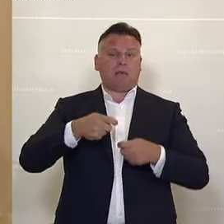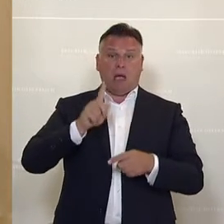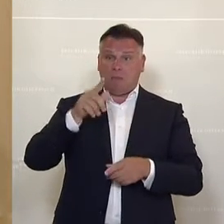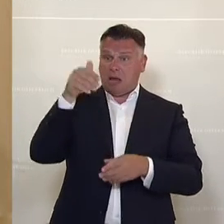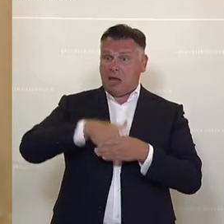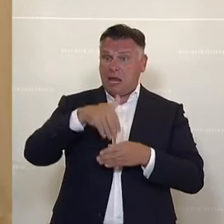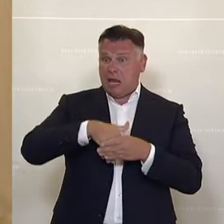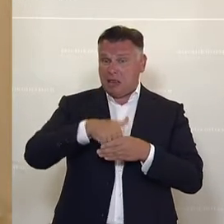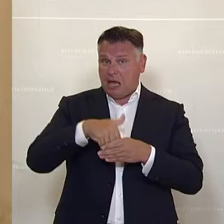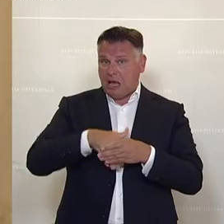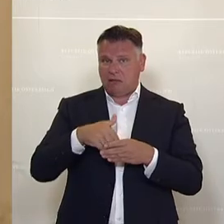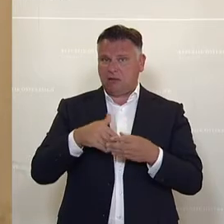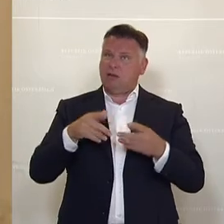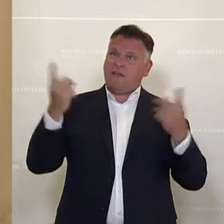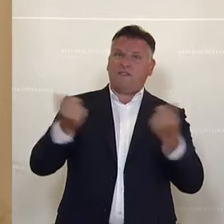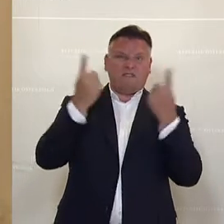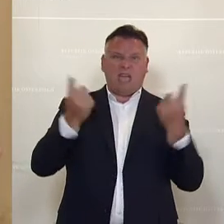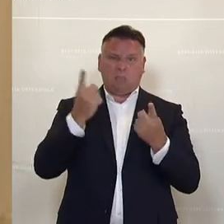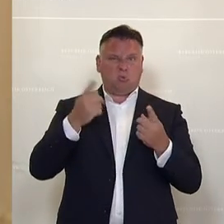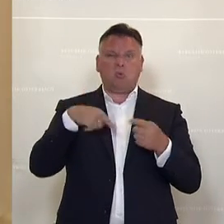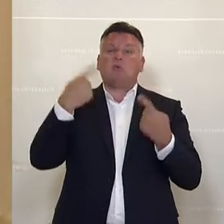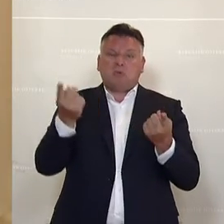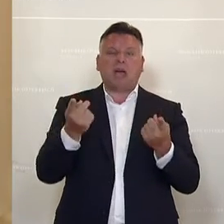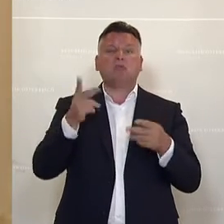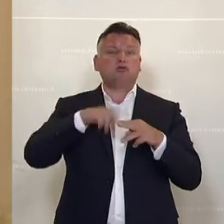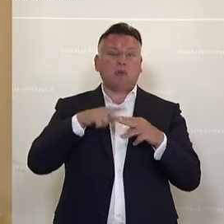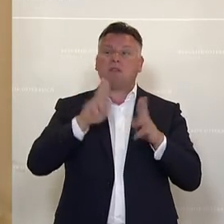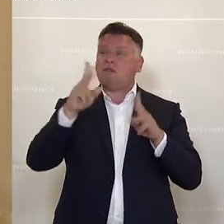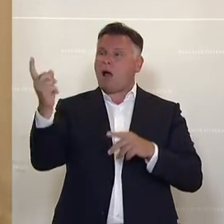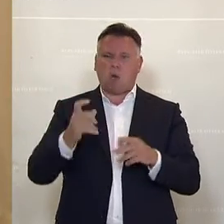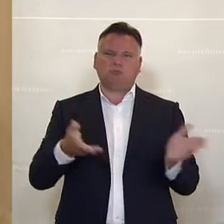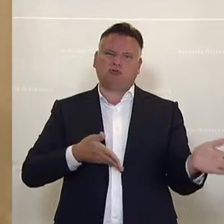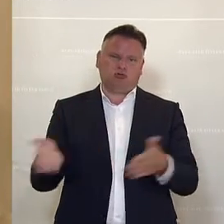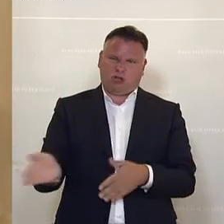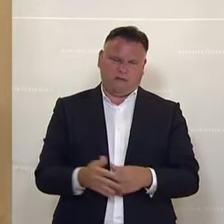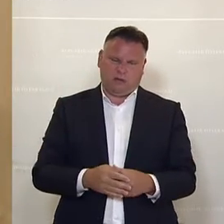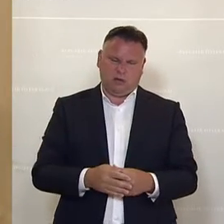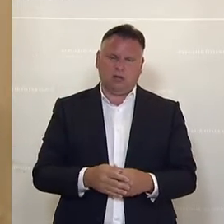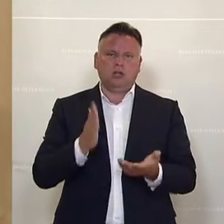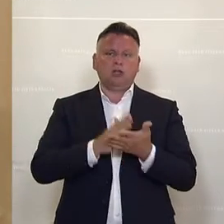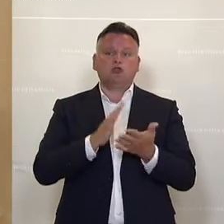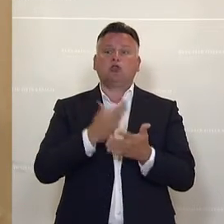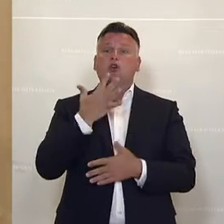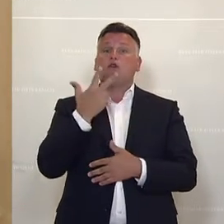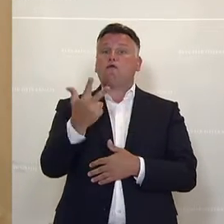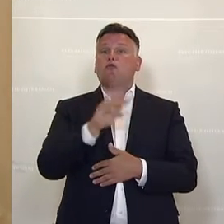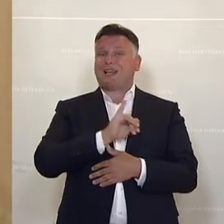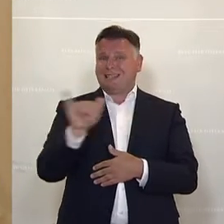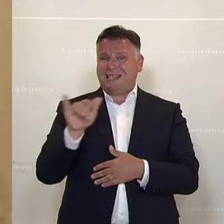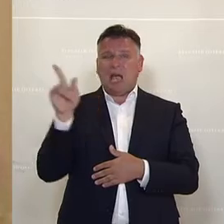jedoch um Slogans, die jeden Praxistest gnadenlos durchfahren lassen. Seit 35 Jahren ist die ÖVP